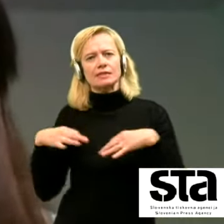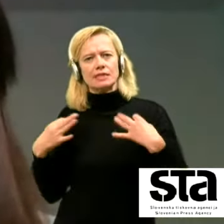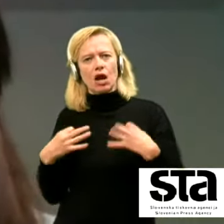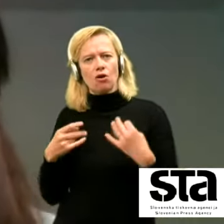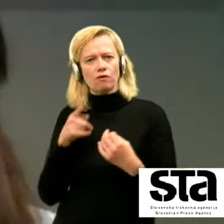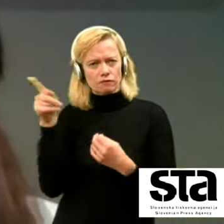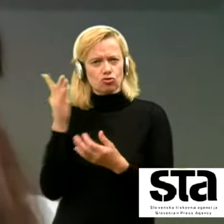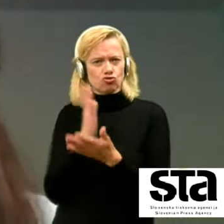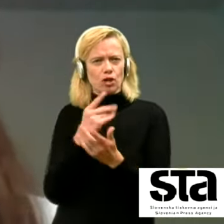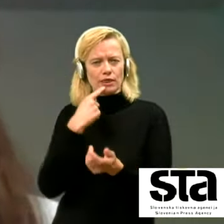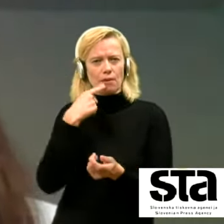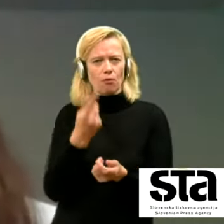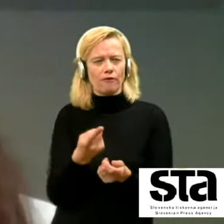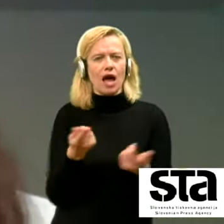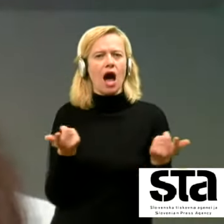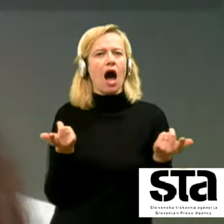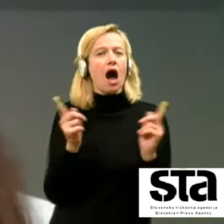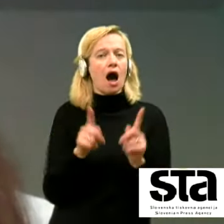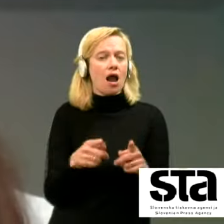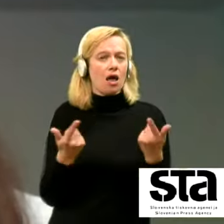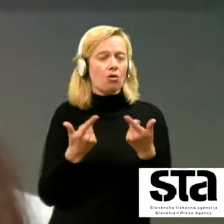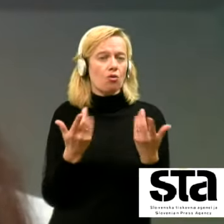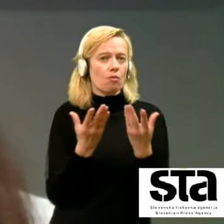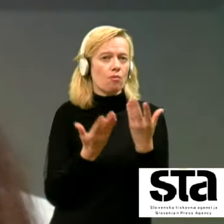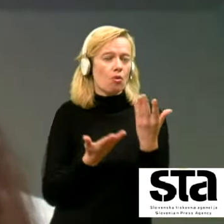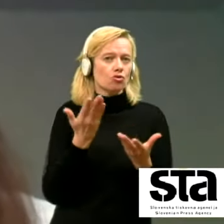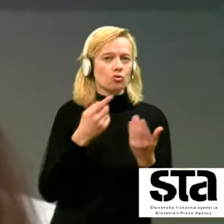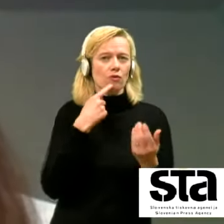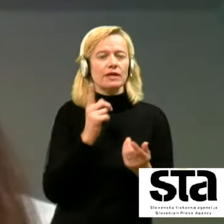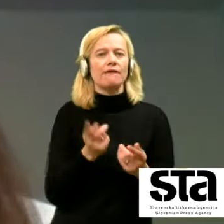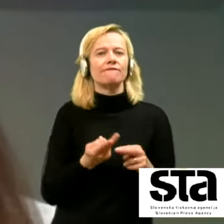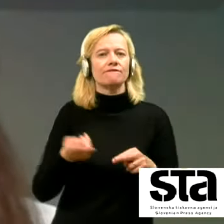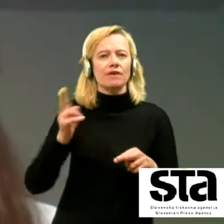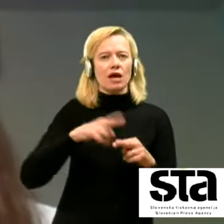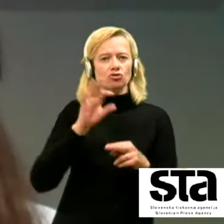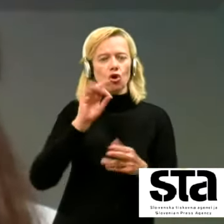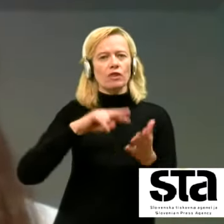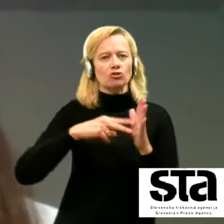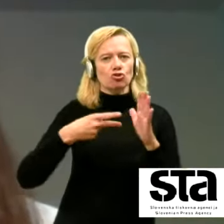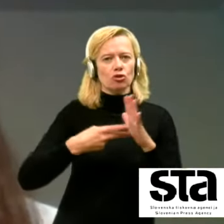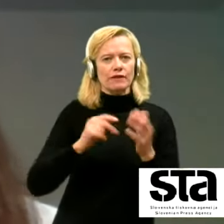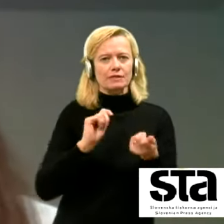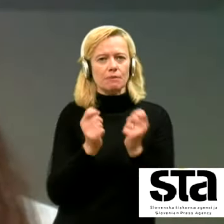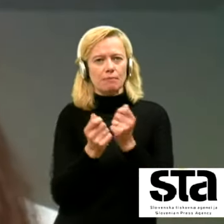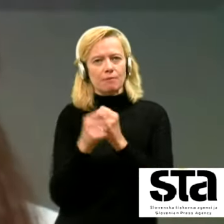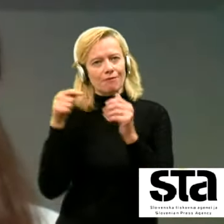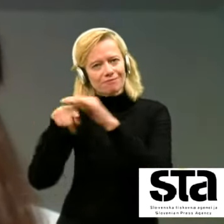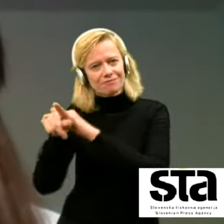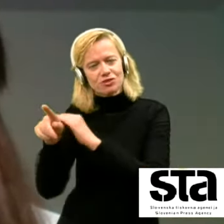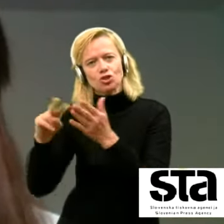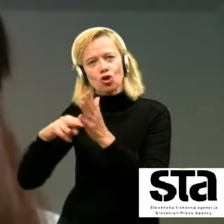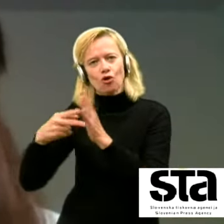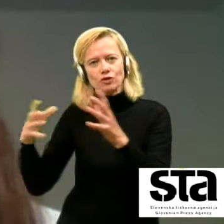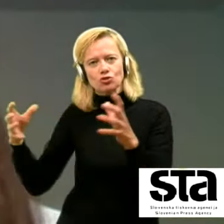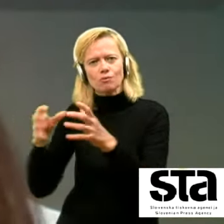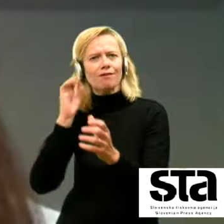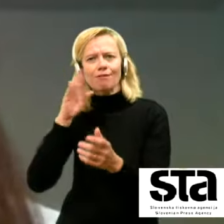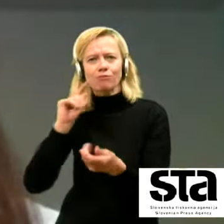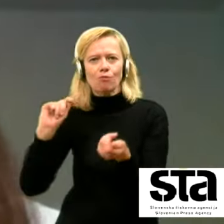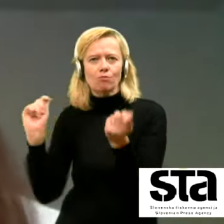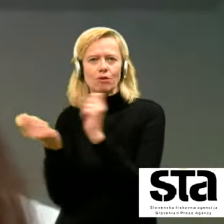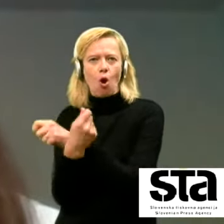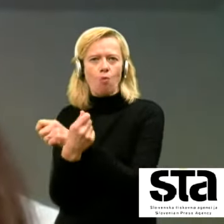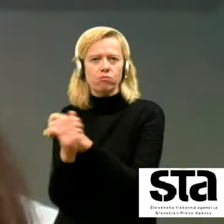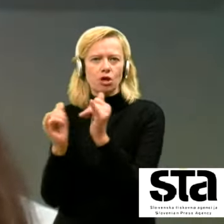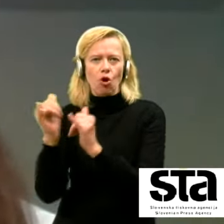že napovedali. Ali lahko morda poveste kaj več o načrtovanjih spremembah v strokovnih skupini, kdaj bo to preoblikovanje, kakšna